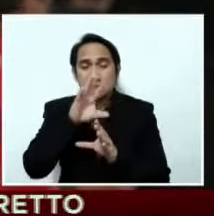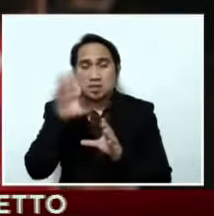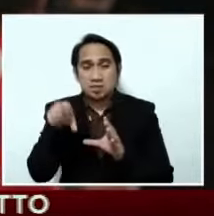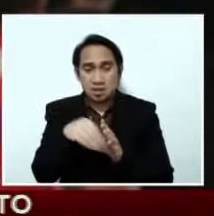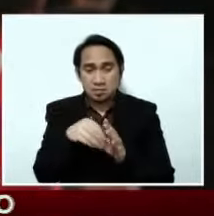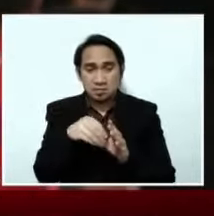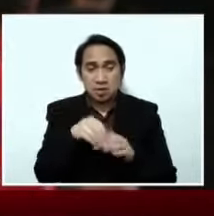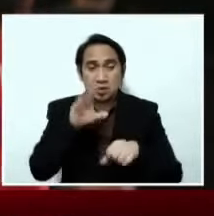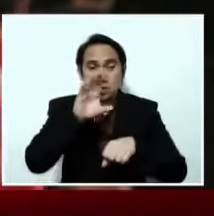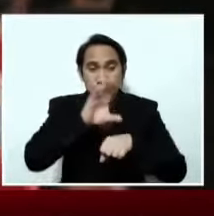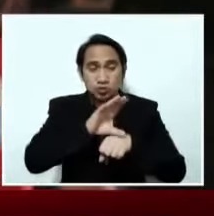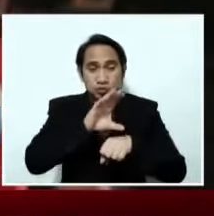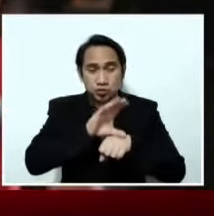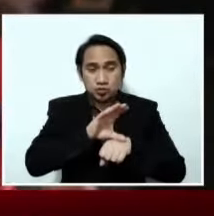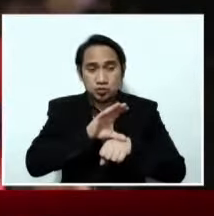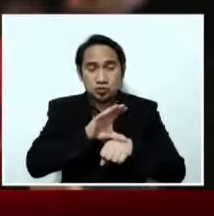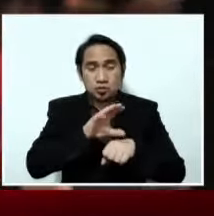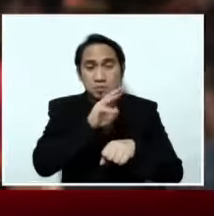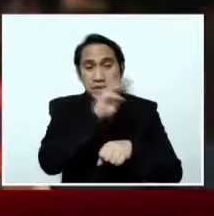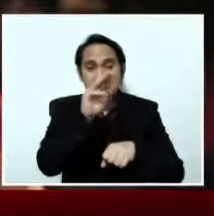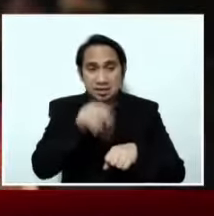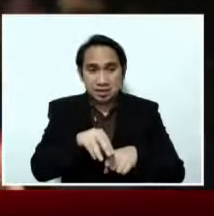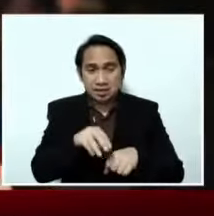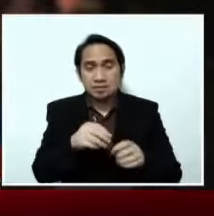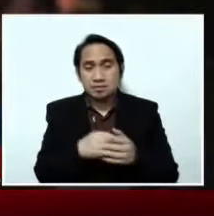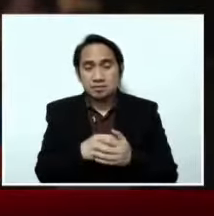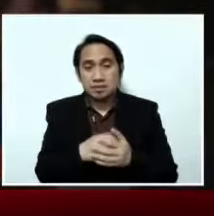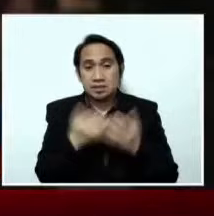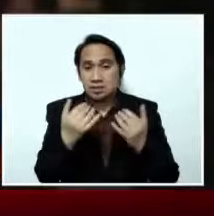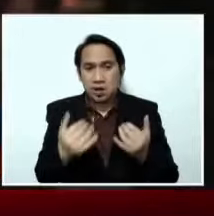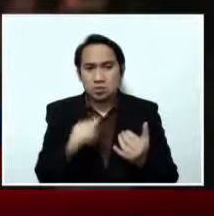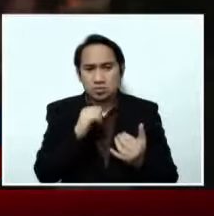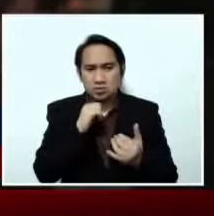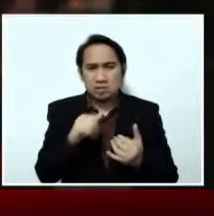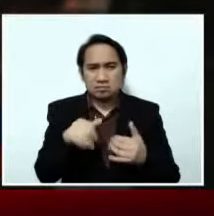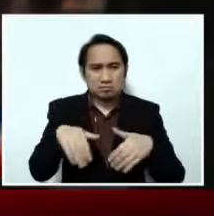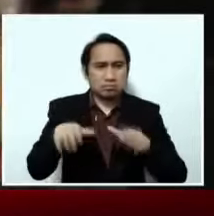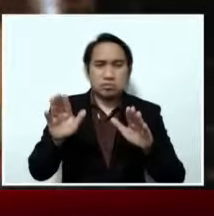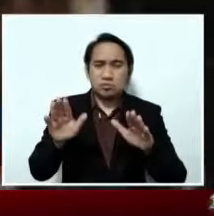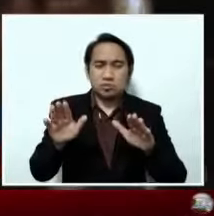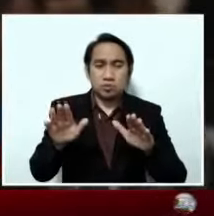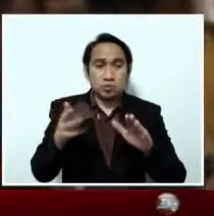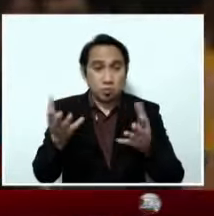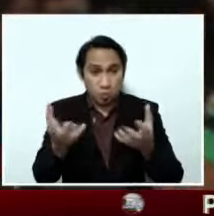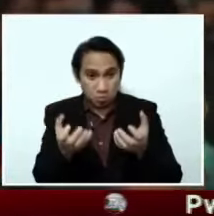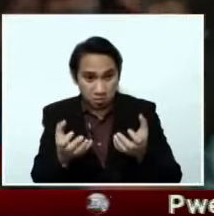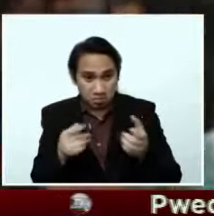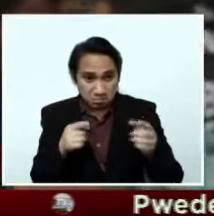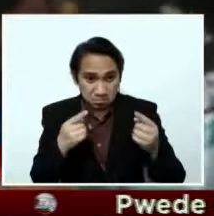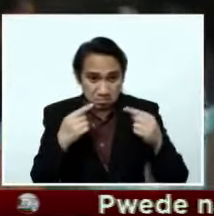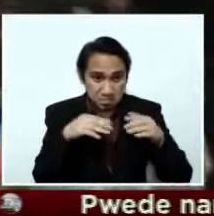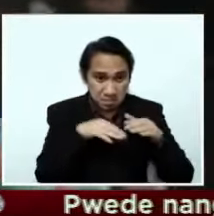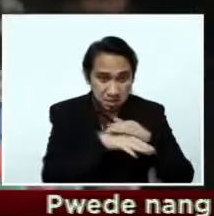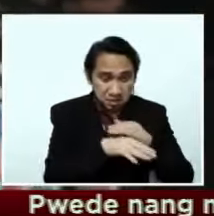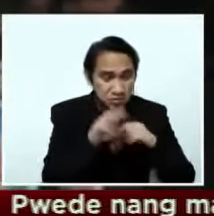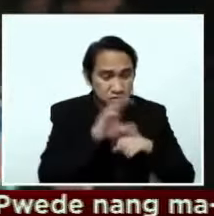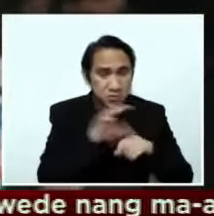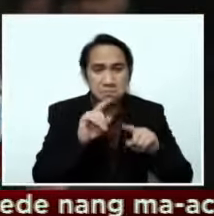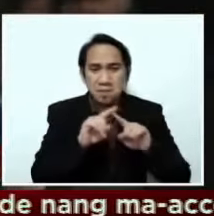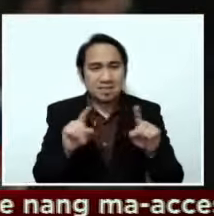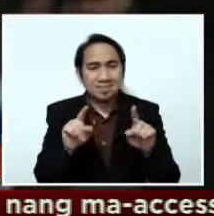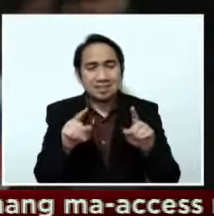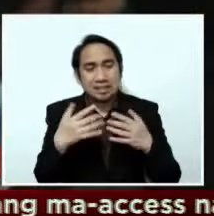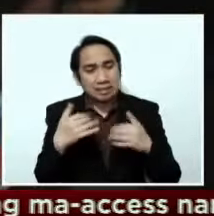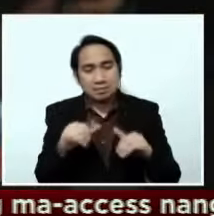Manila. Ayon sa CBCP, hindi nila itataboy yung mga tao na gustong pumasok sa simbahan pero hindi nila nila iniinganyo ang publiko